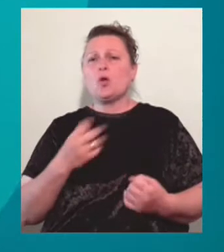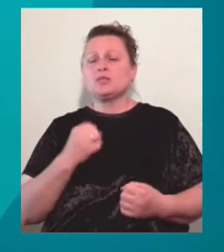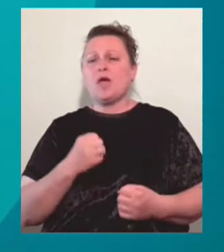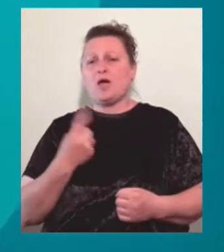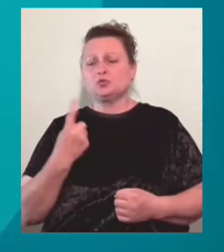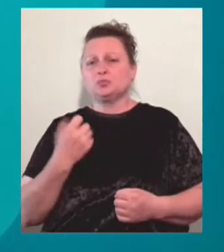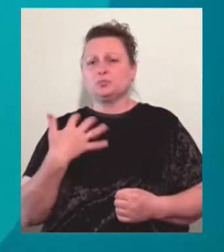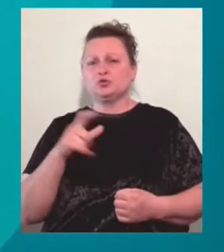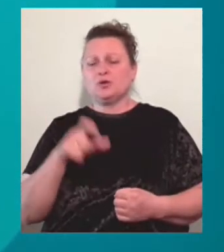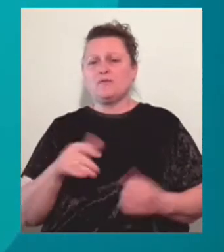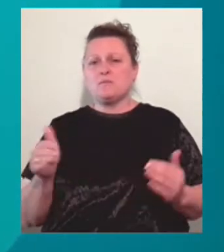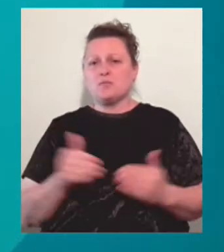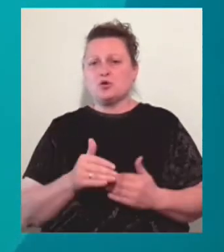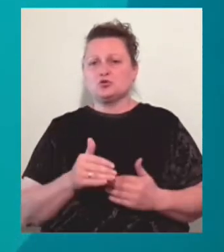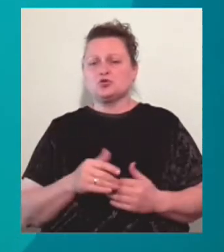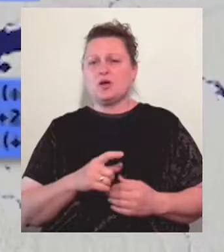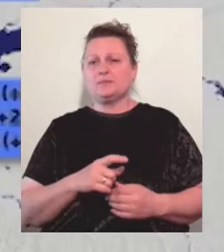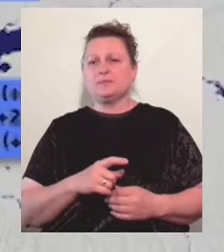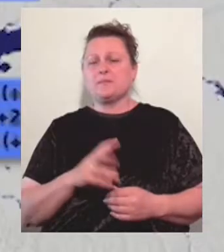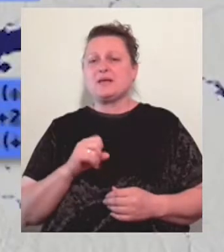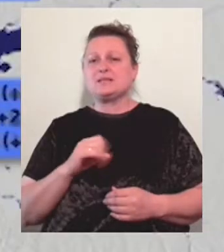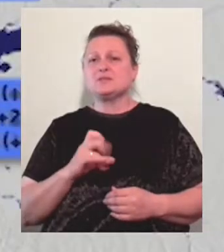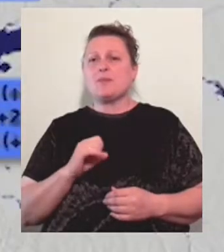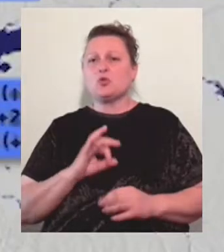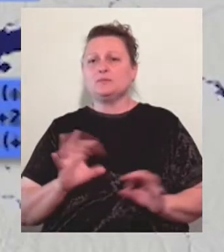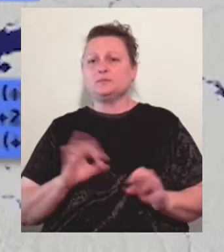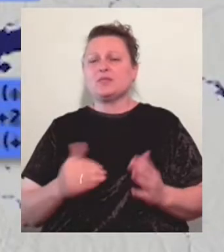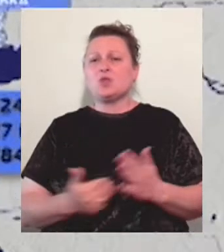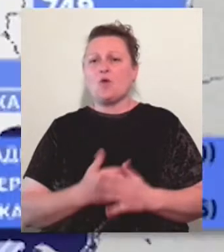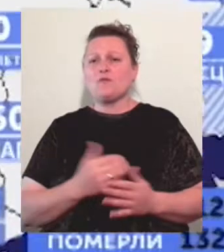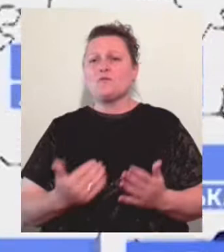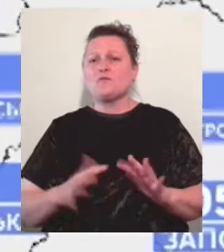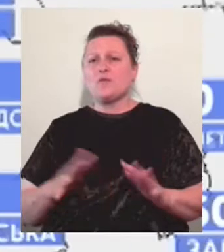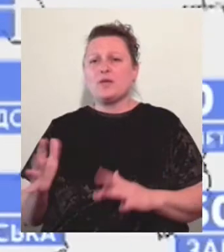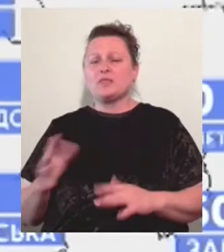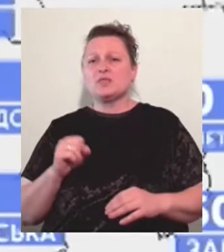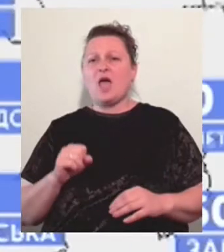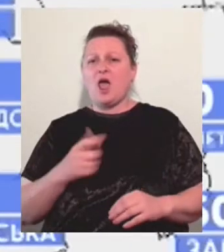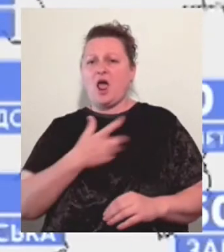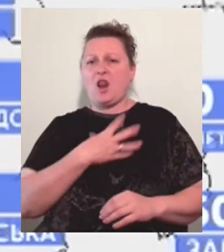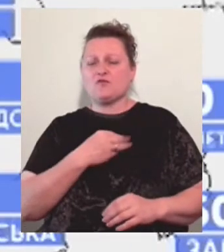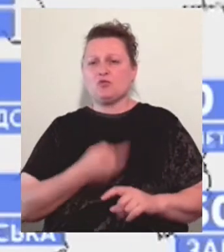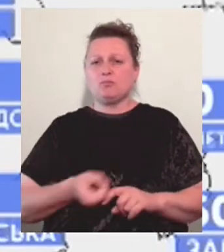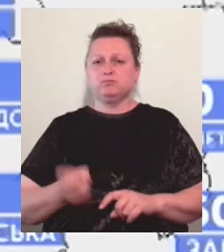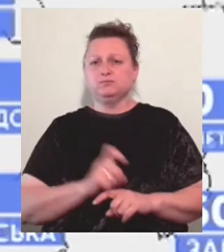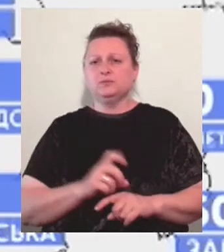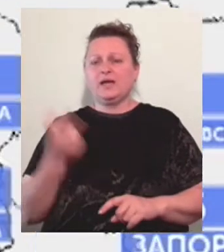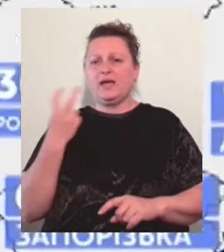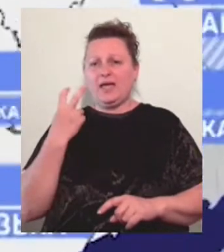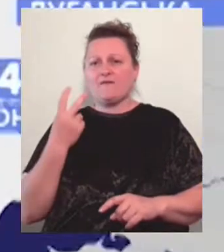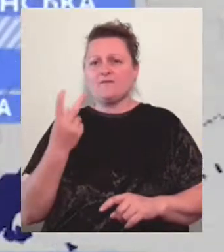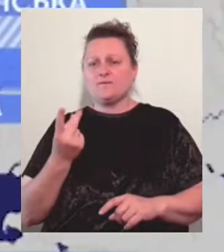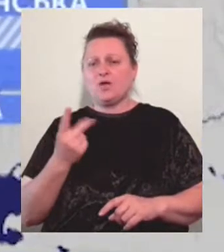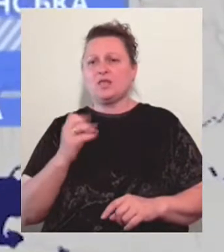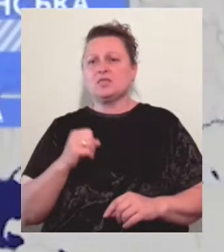розповів міністр охорони здоров'я Максим Степанов. Найбільше нових випадків виявили на Львівщині, на другому місці – Київ, на третьому –